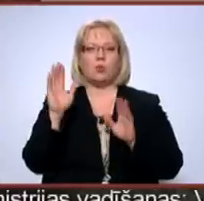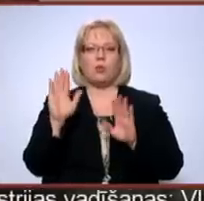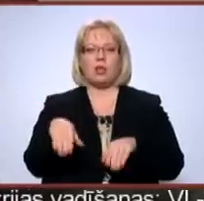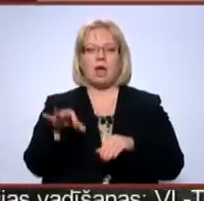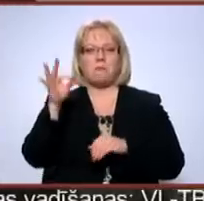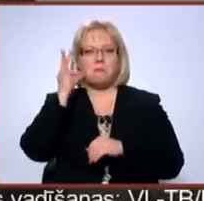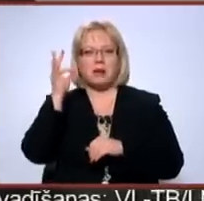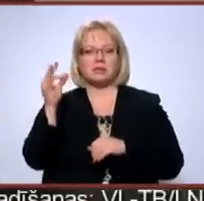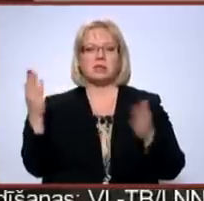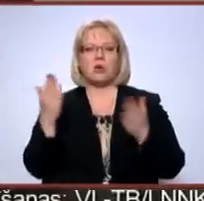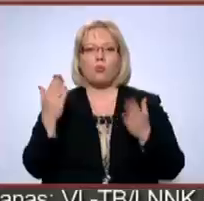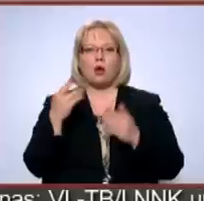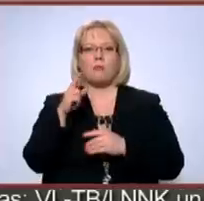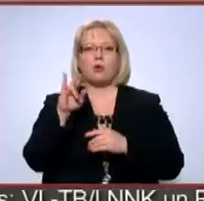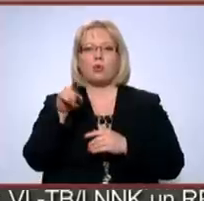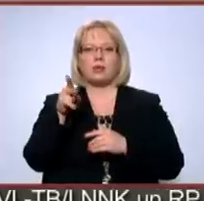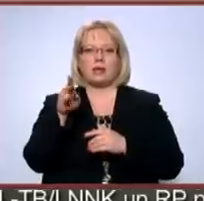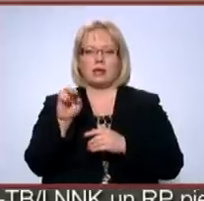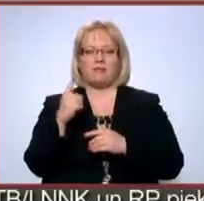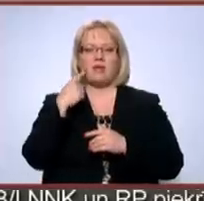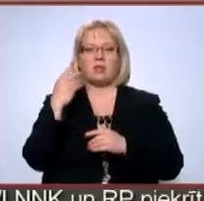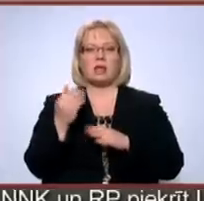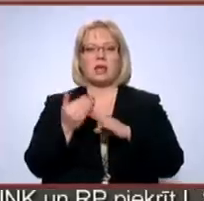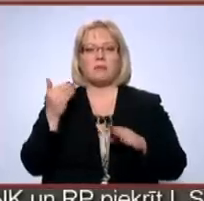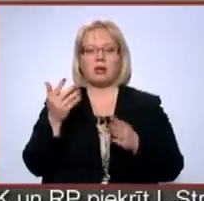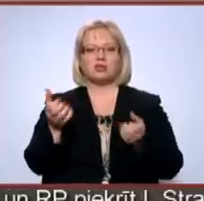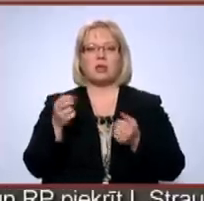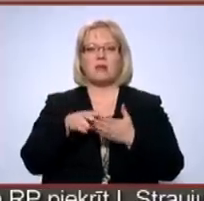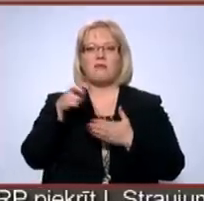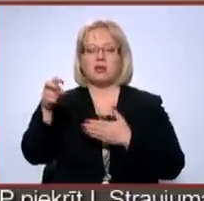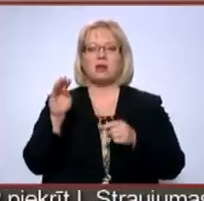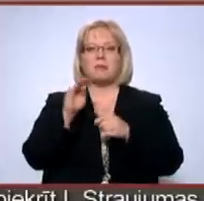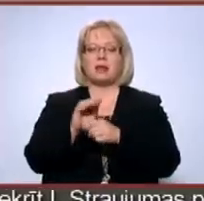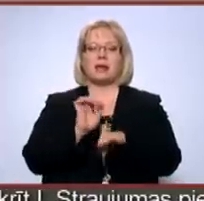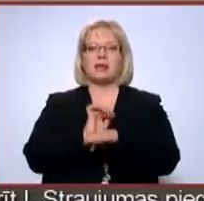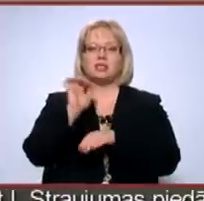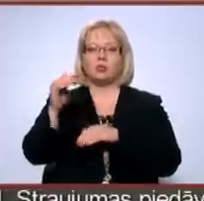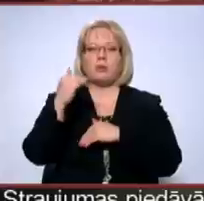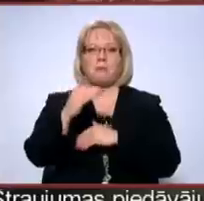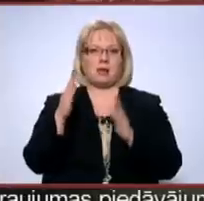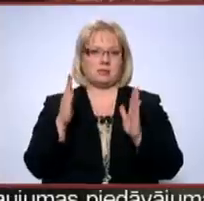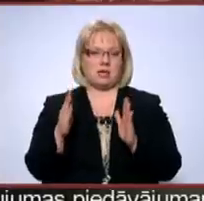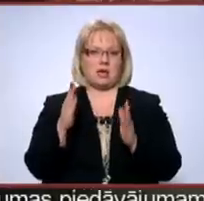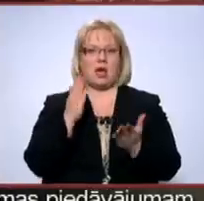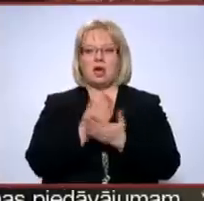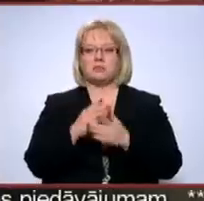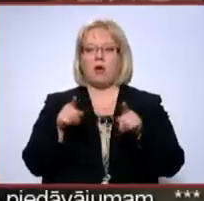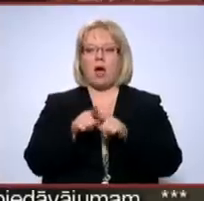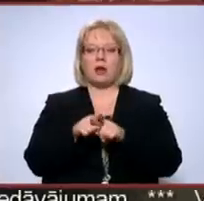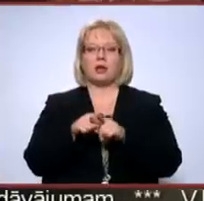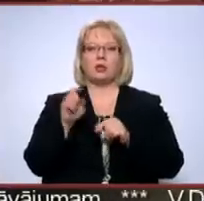precizē kuram Rutkim. Dienu iepriekš bija saņemt arī vēstulu ar piebildi, ka izsūtīta arī paciņa. Esmu arī